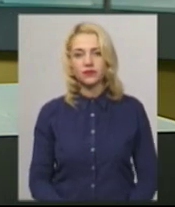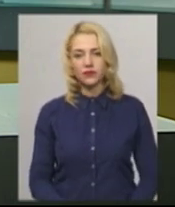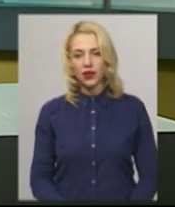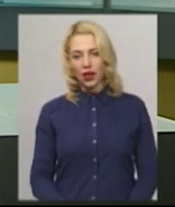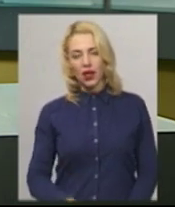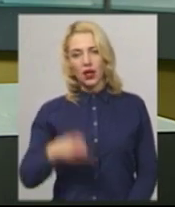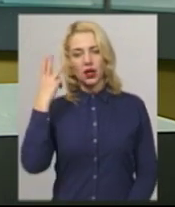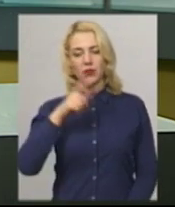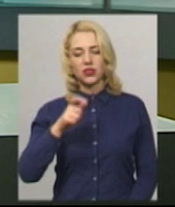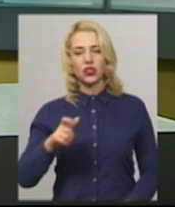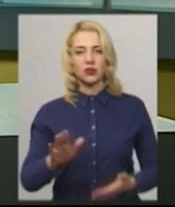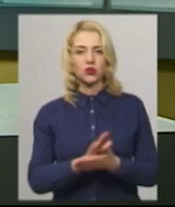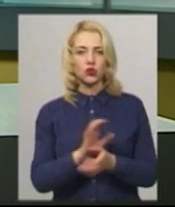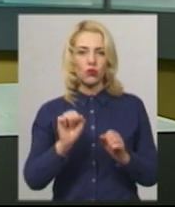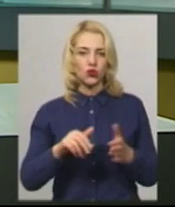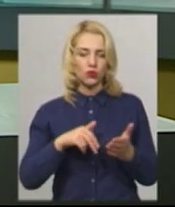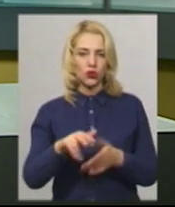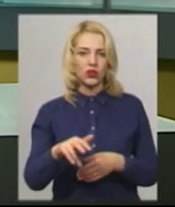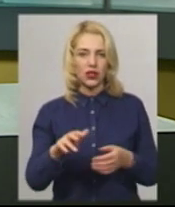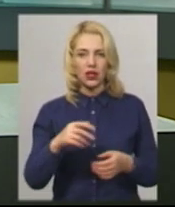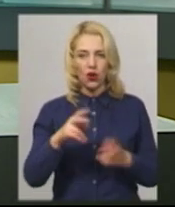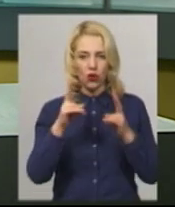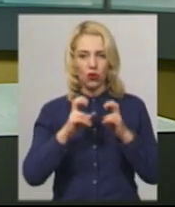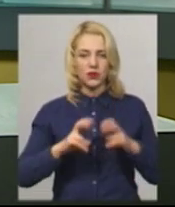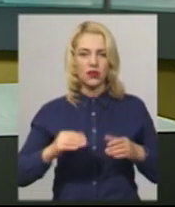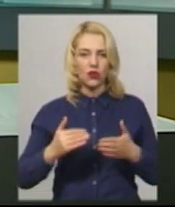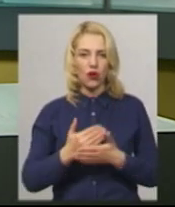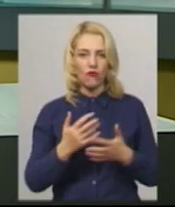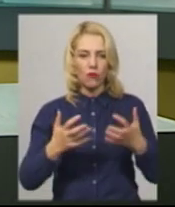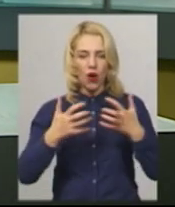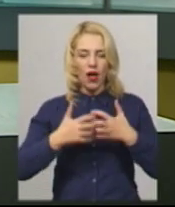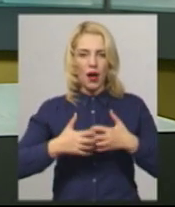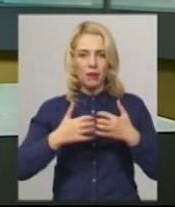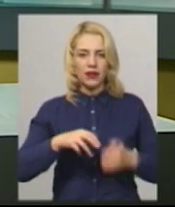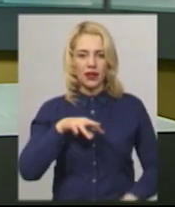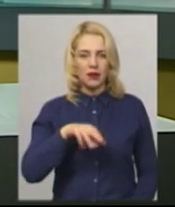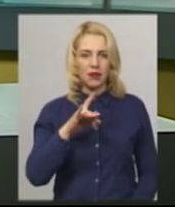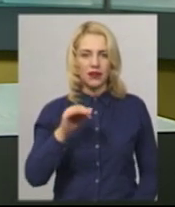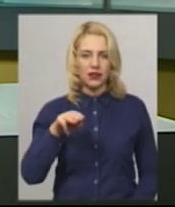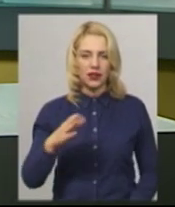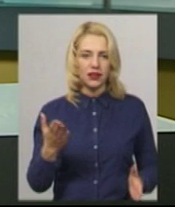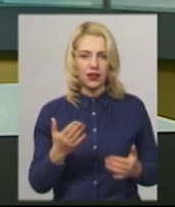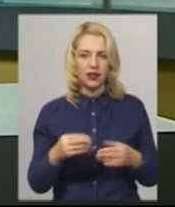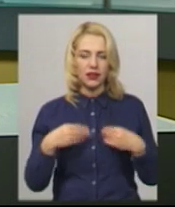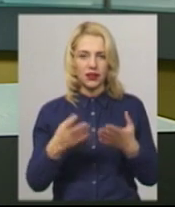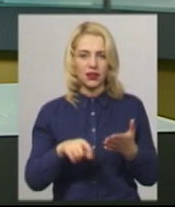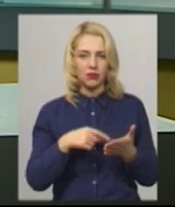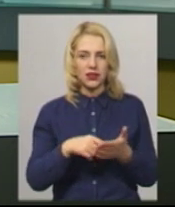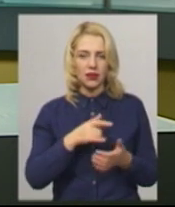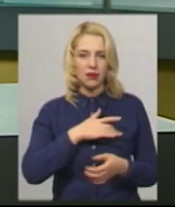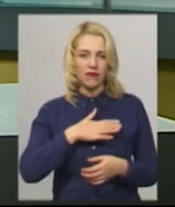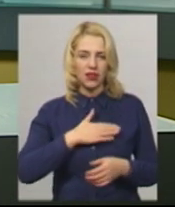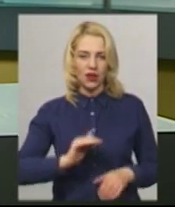Хмельничани безкоштовно можуть проходити обстеження на новому апараті магнітно-резонансної терапії, який надає місту приватна